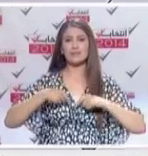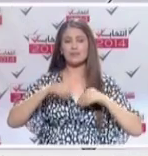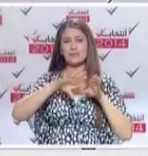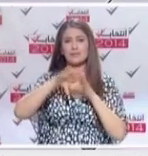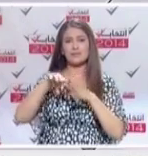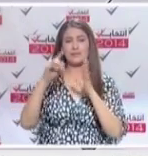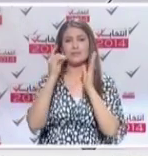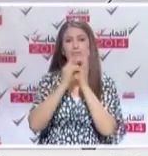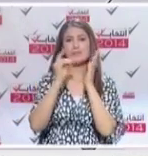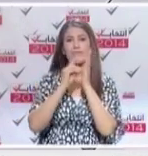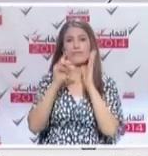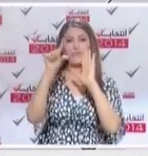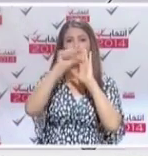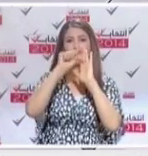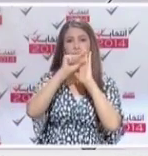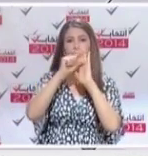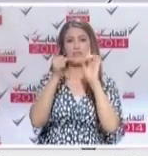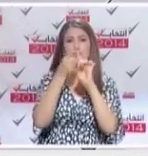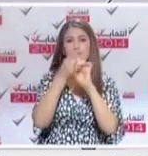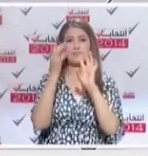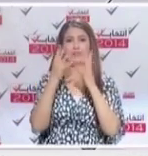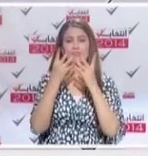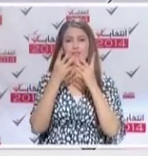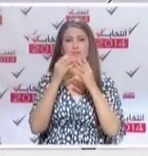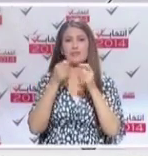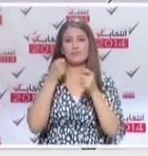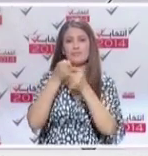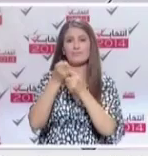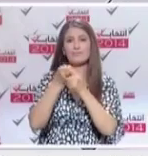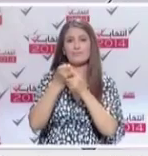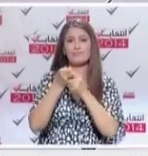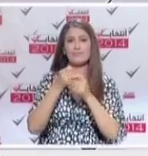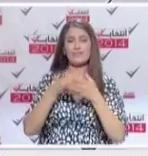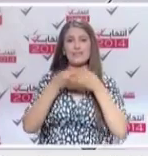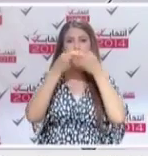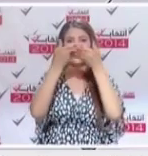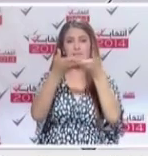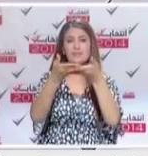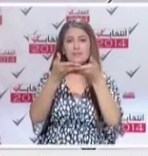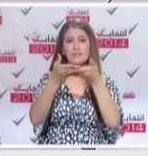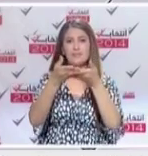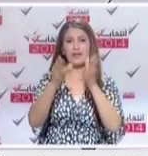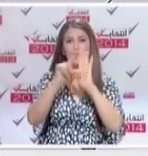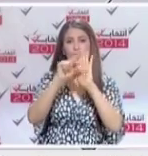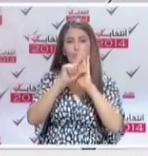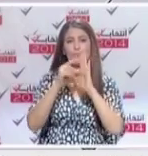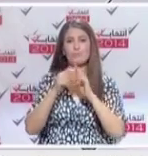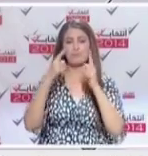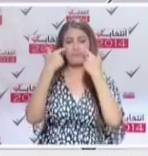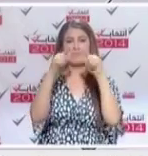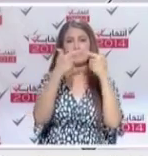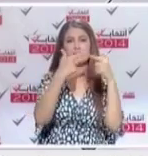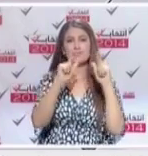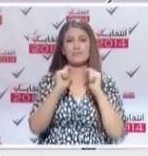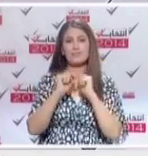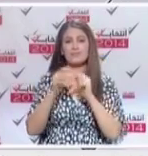بترشح انتخابات الرئاسية شرطا يتعلق بالسن وشرطا يتعلق بالتسكيات وشرطا يتعلق بالمبلغ المالي مع المحدد